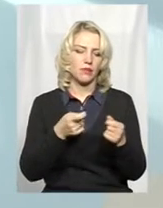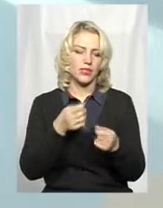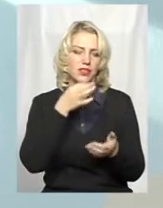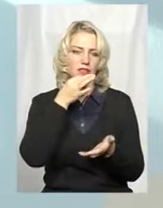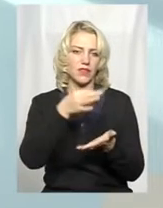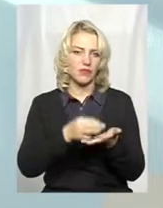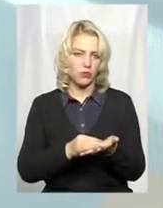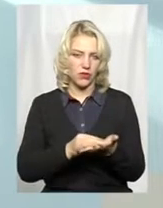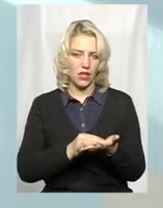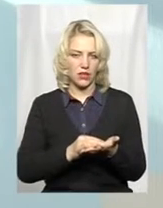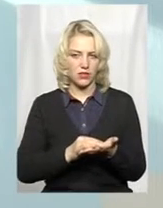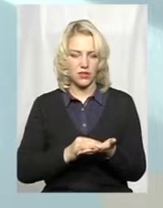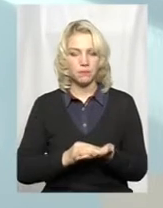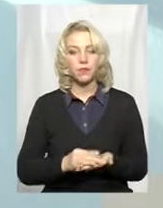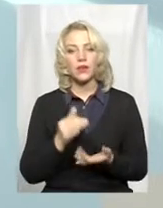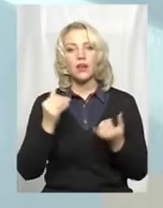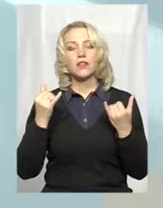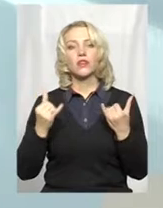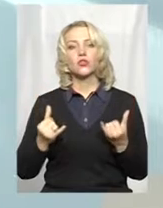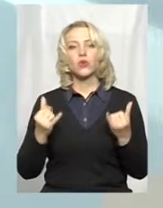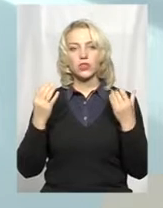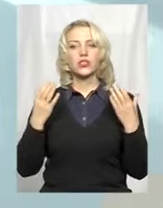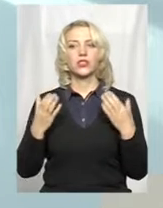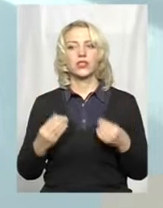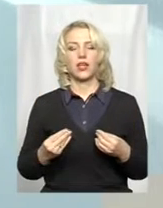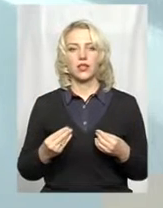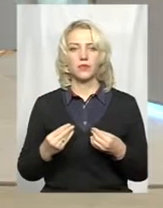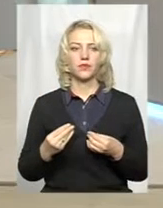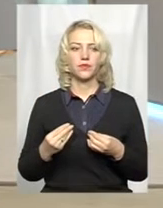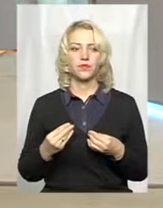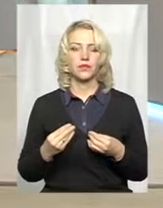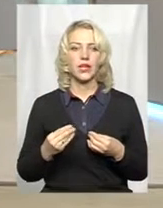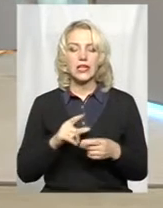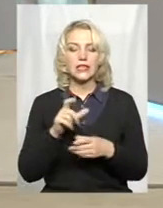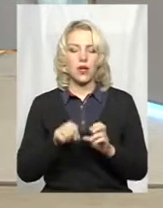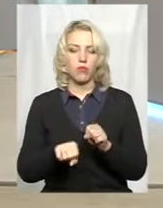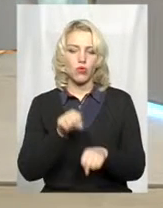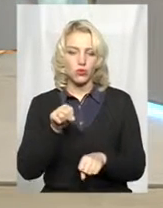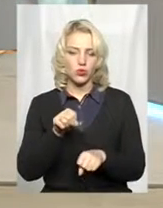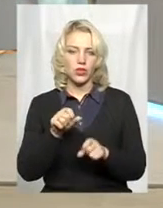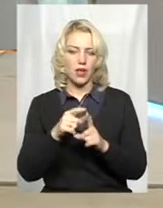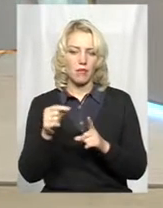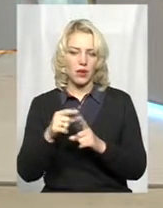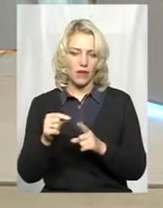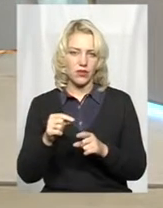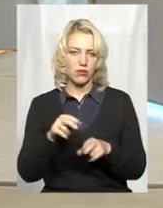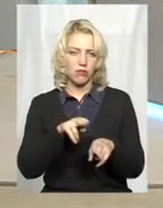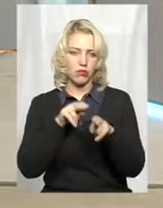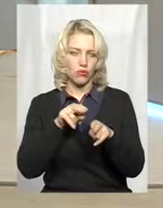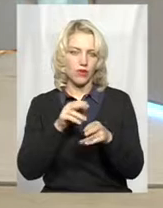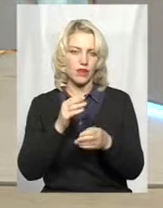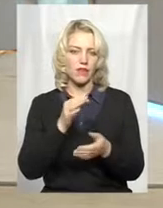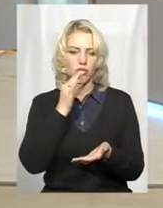відповідальність. На сьогоднішній день за порушення правил полювання відповідальність несуть